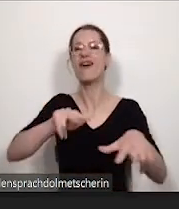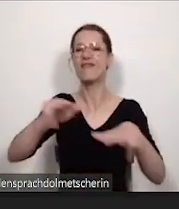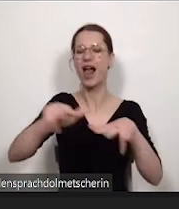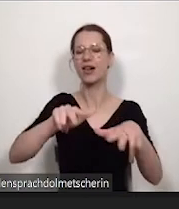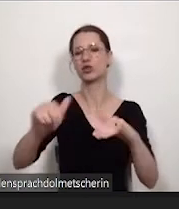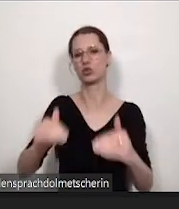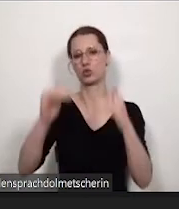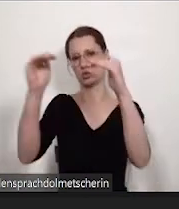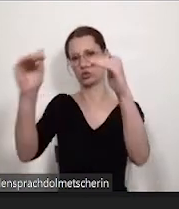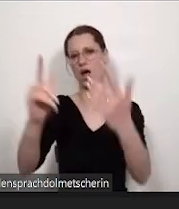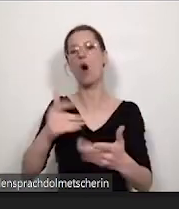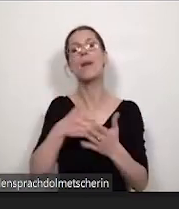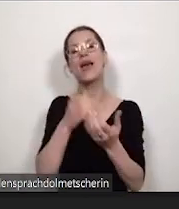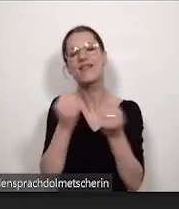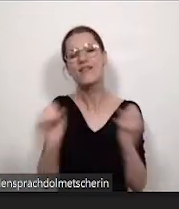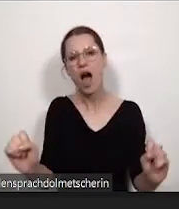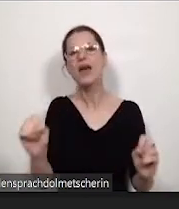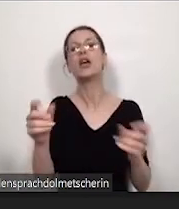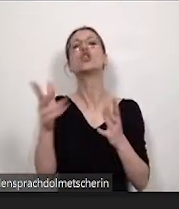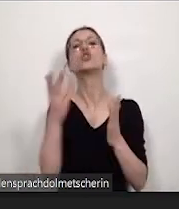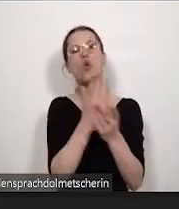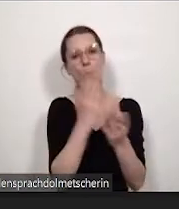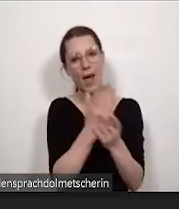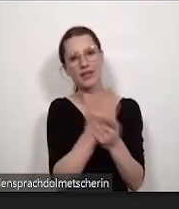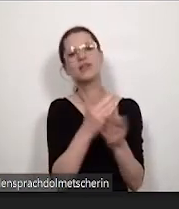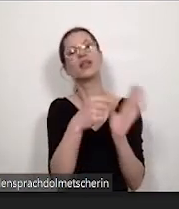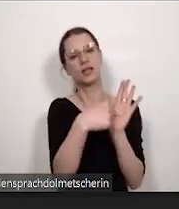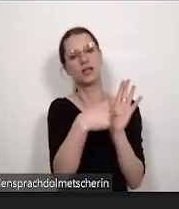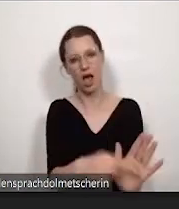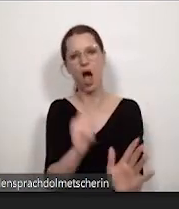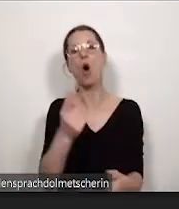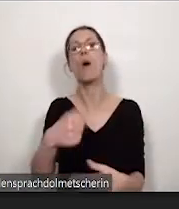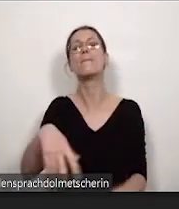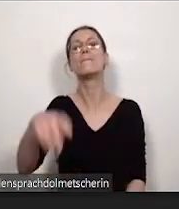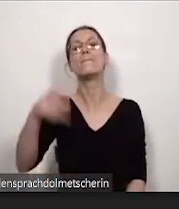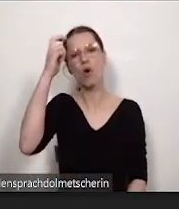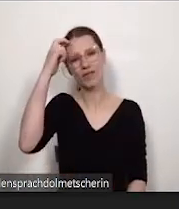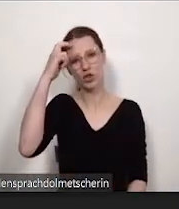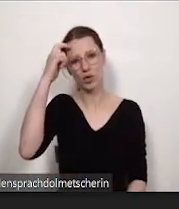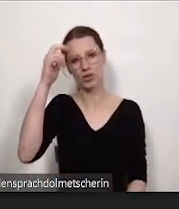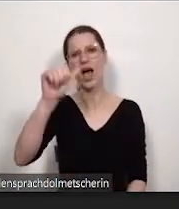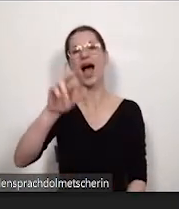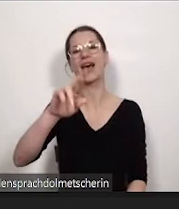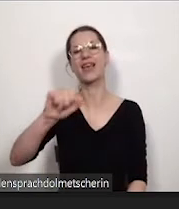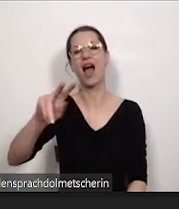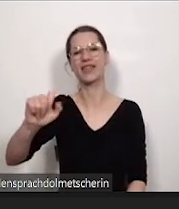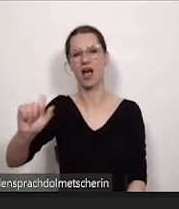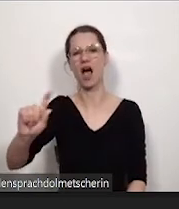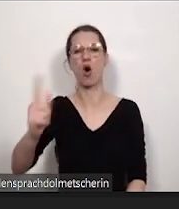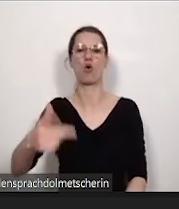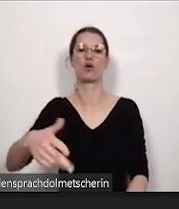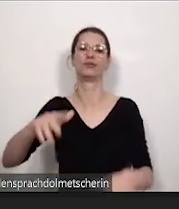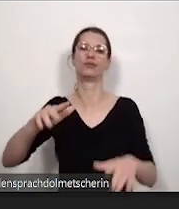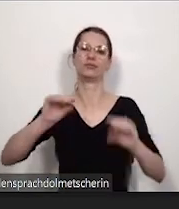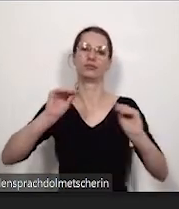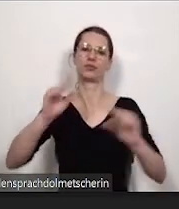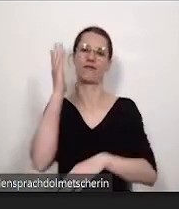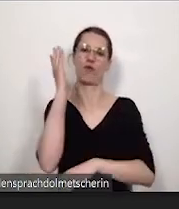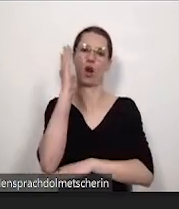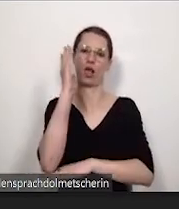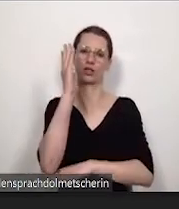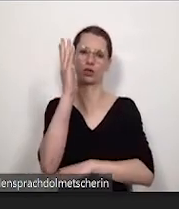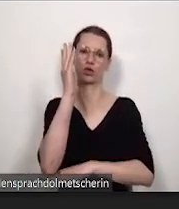barrierefreie Dokumente quasi eingehen. Und wir haben die Professorin Ayana, die eine Vorlesung hält. Und die